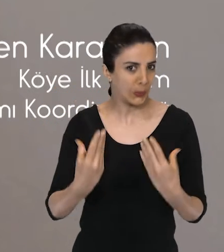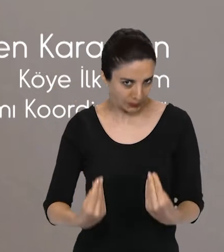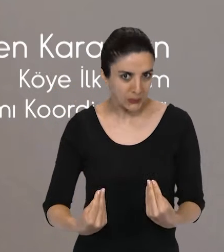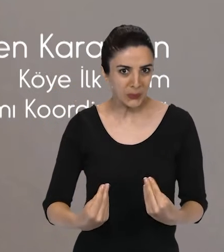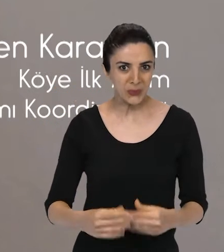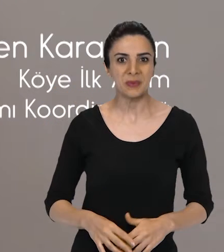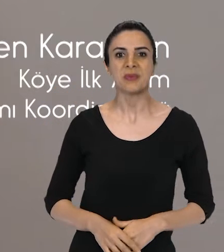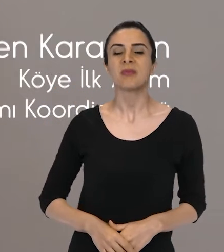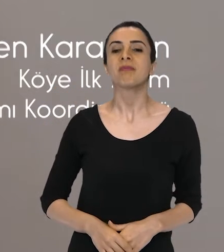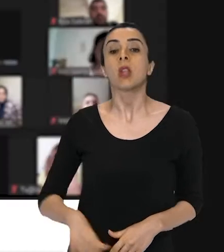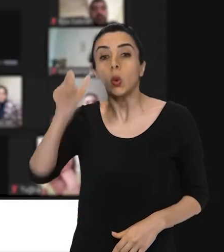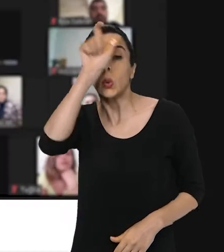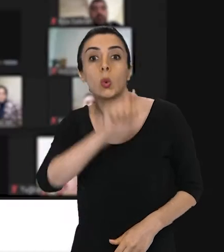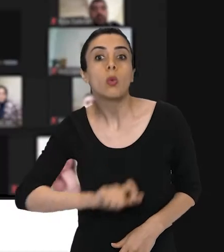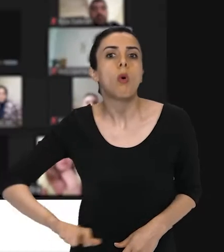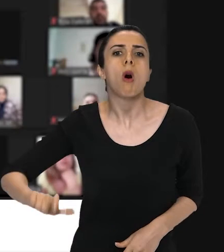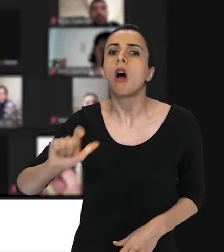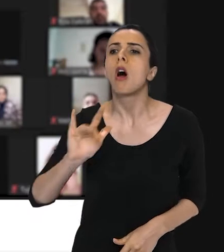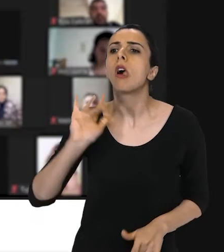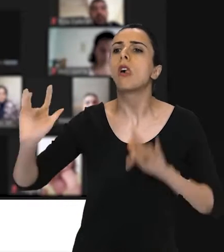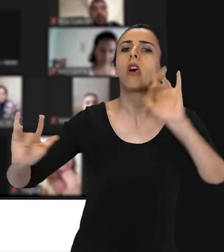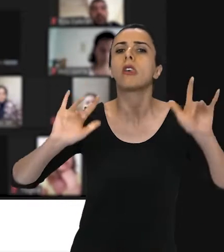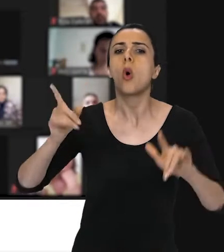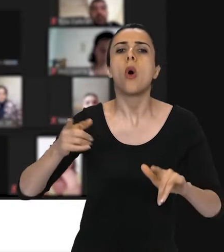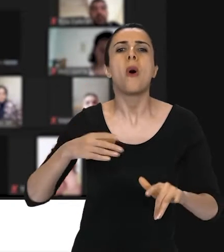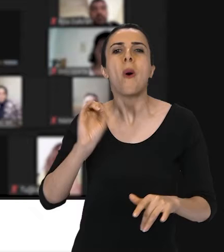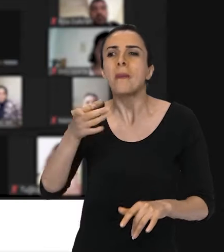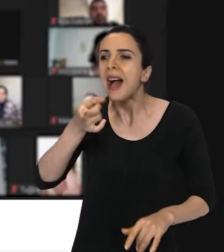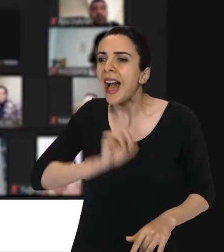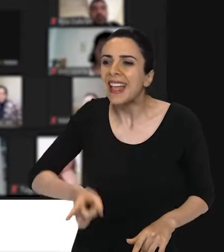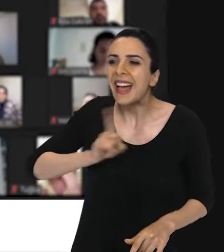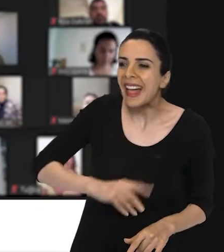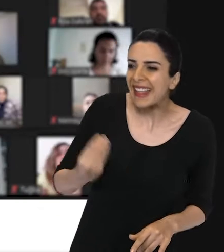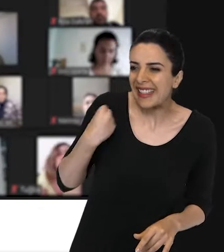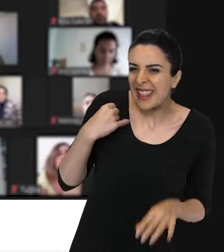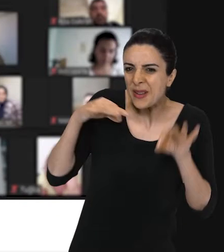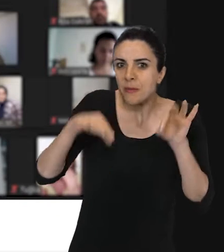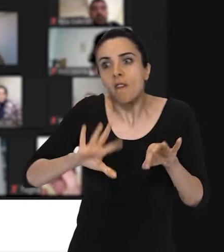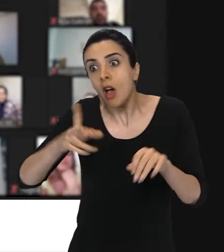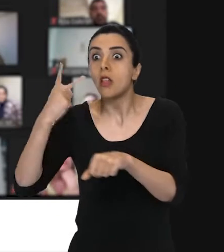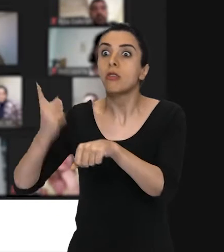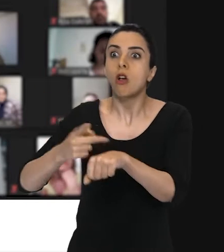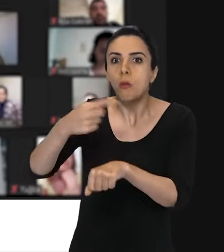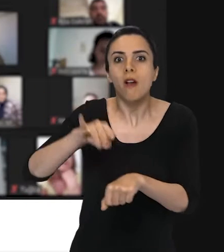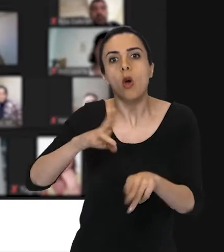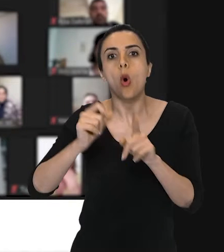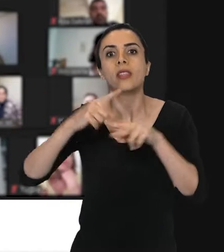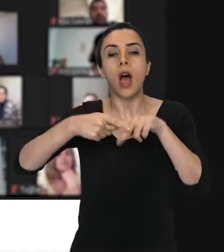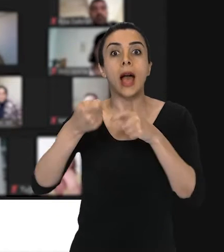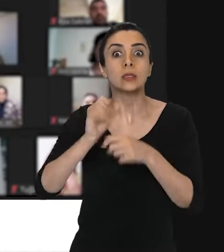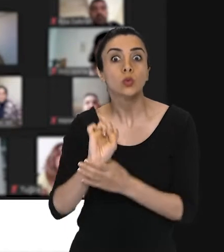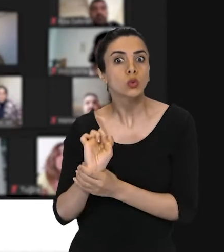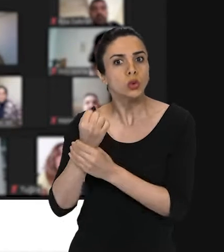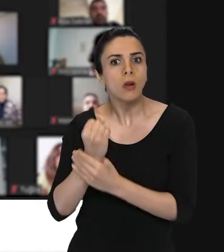Programı Koordinatörü Türkiye'nin farklı yerlerinden öğretmen adayları, deneyimli köy öğretmenleri, koda eğitim uzmanları ve